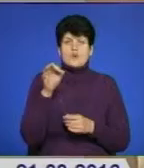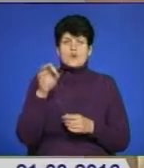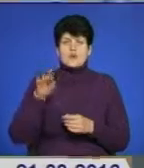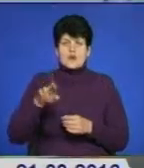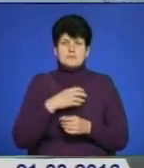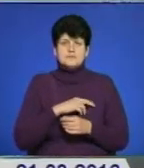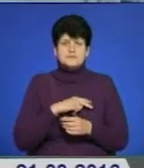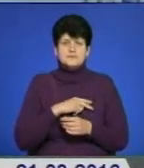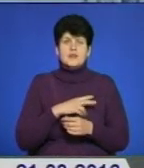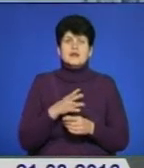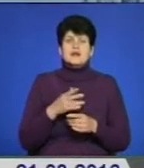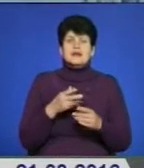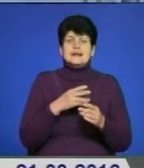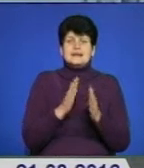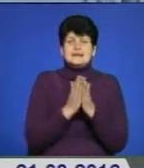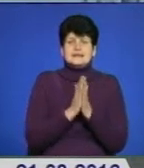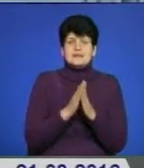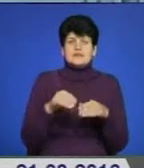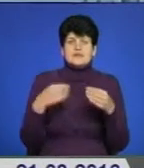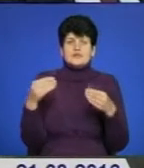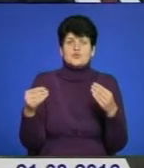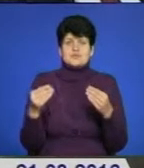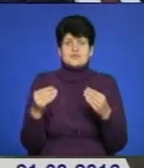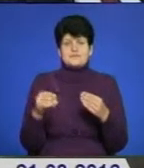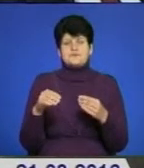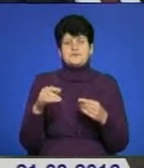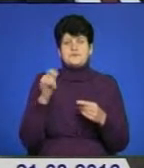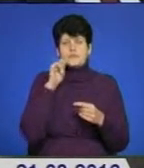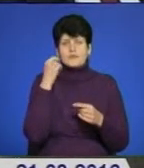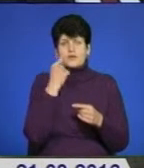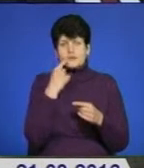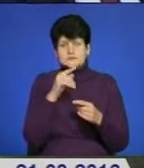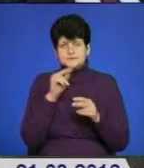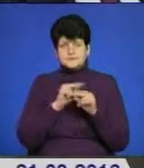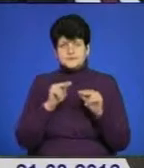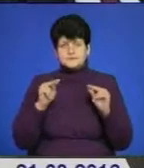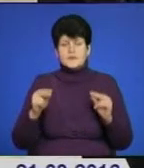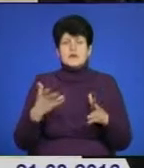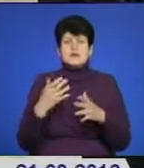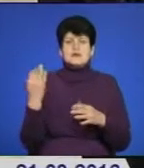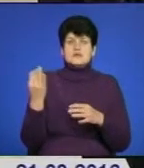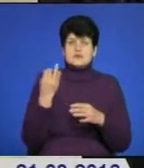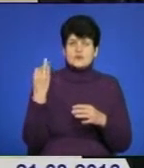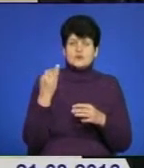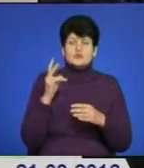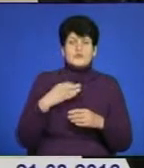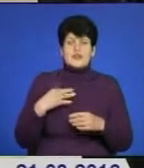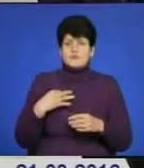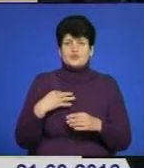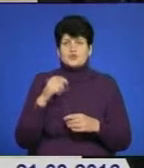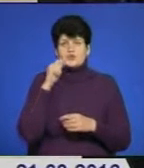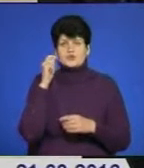інші. Презентована книга адресується філологам, історикам та усім, хто небайдужий до історичного минулого української нації.